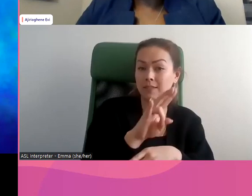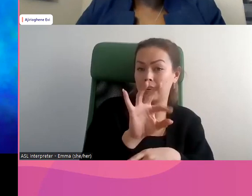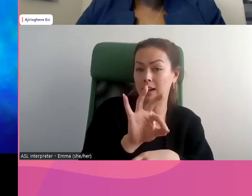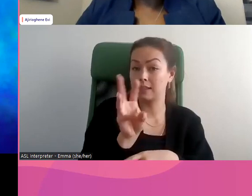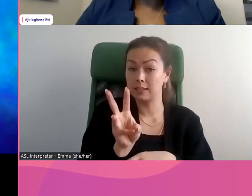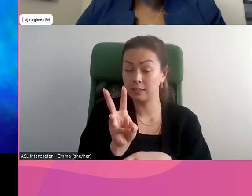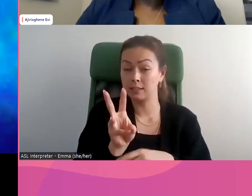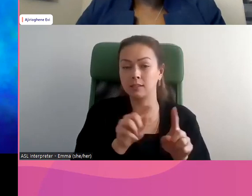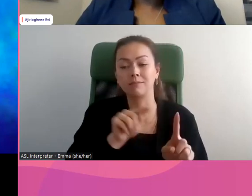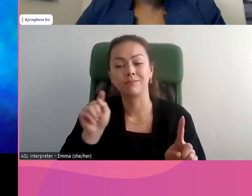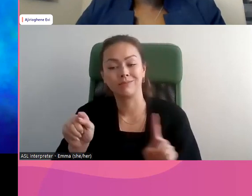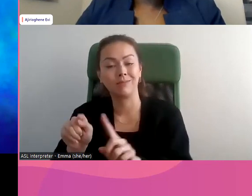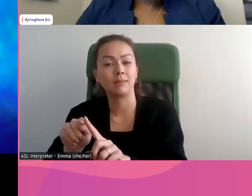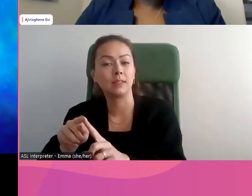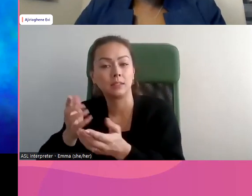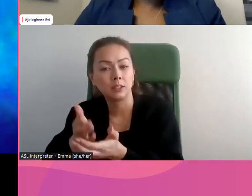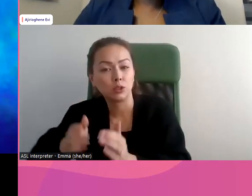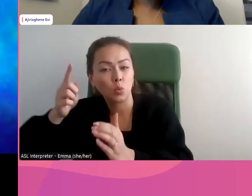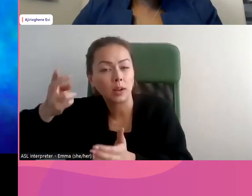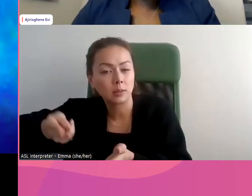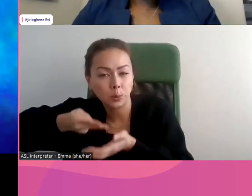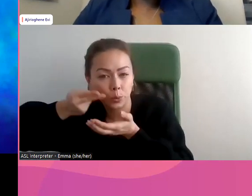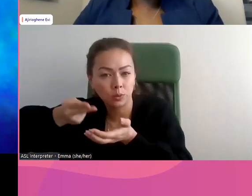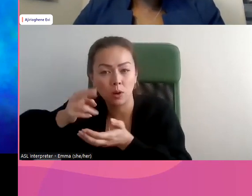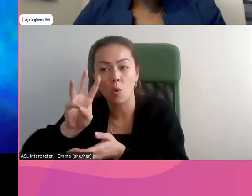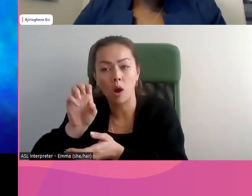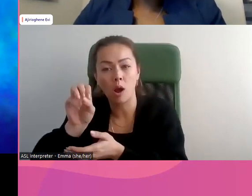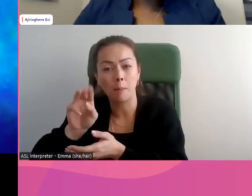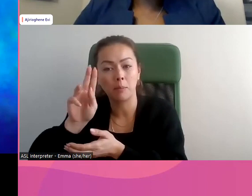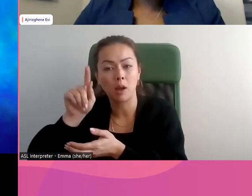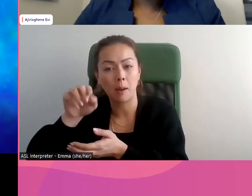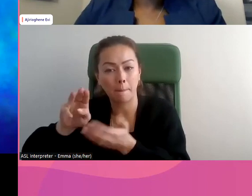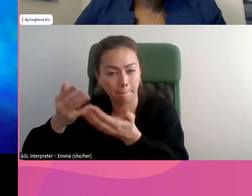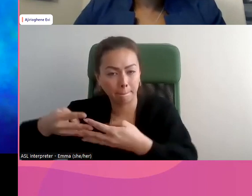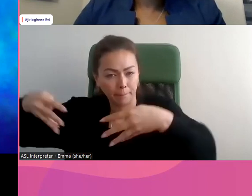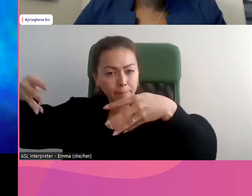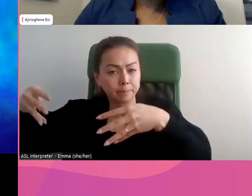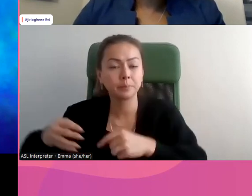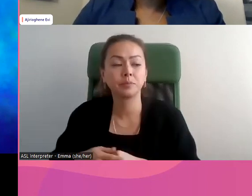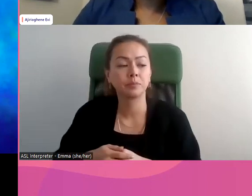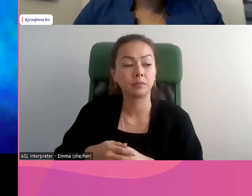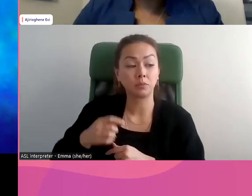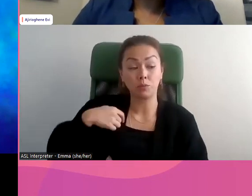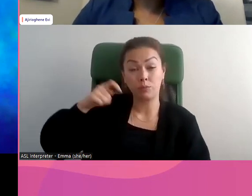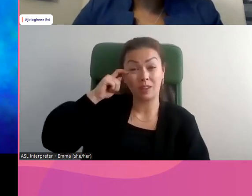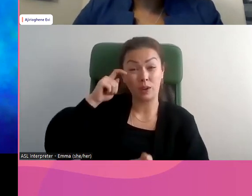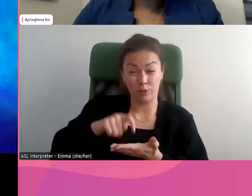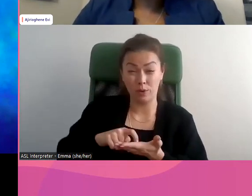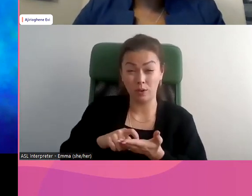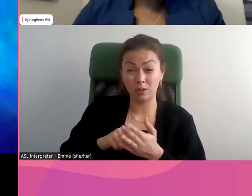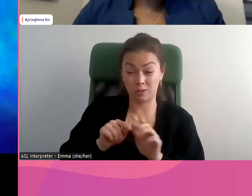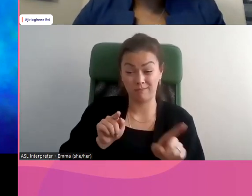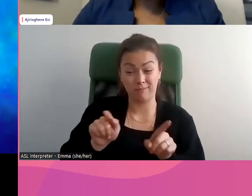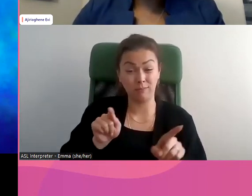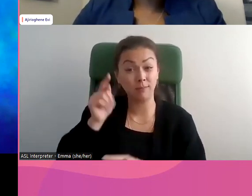pacte de la ceinture Wampum, faisant référence au concept du bol à une seule cuillère. Nous faisons cette reconnaissance des territoires pour contrer